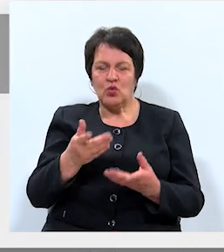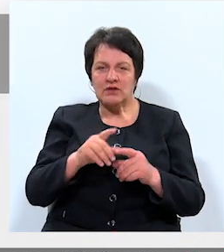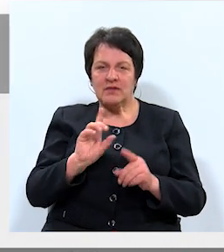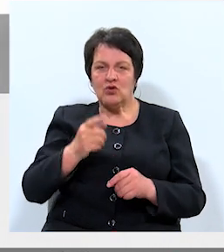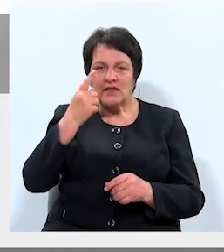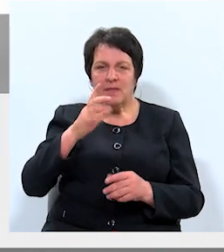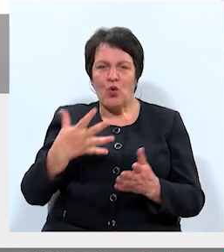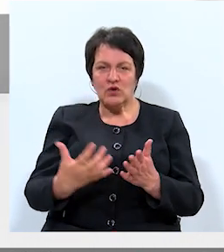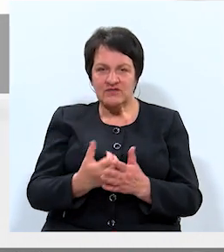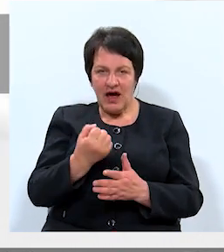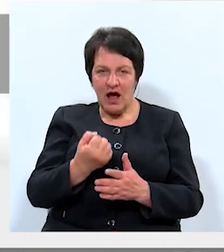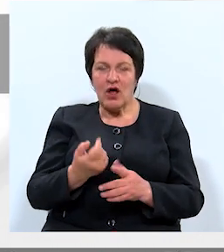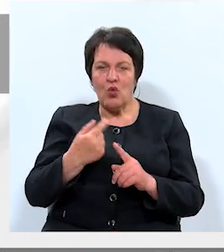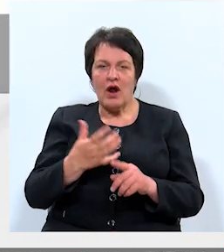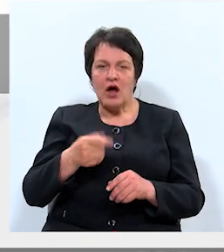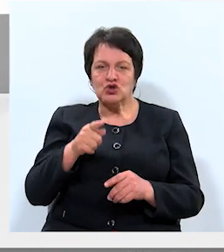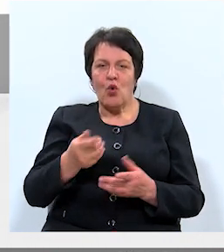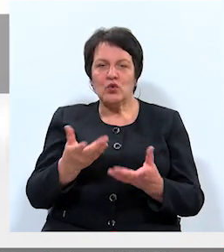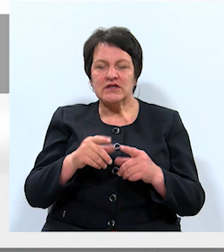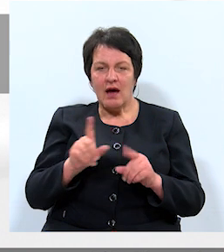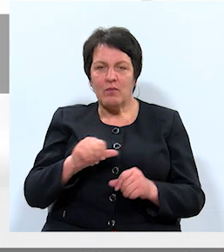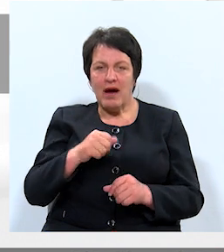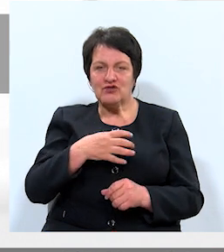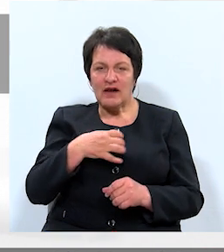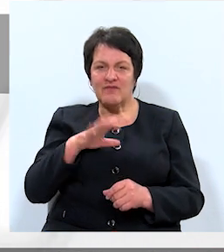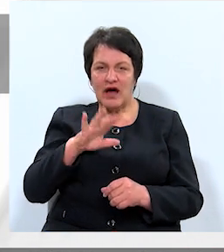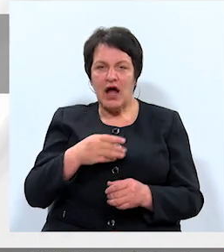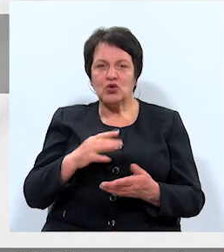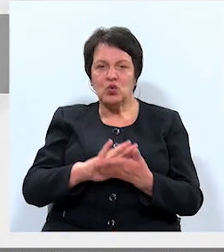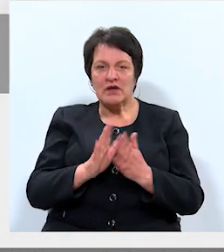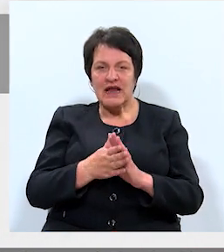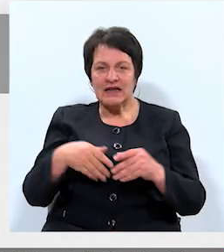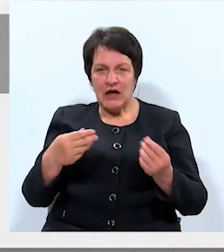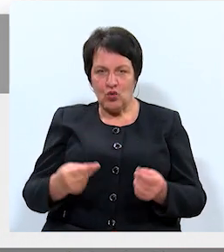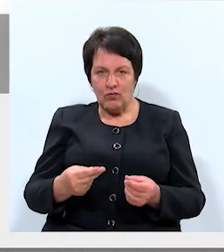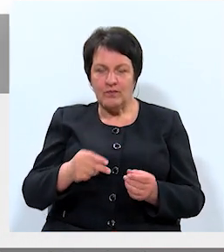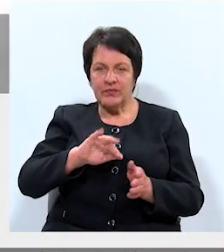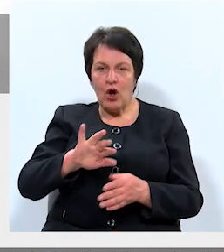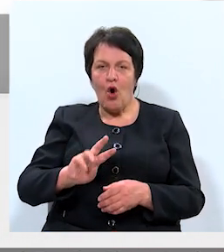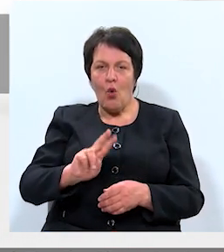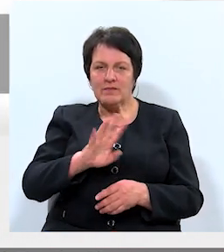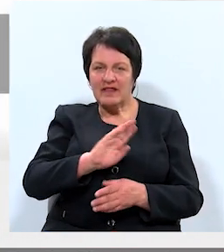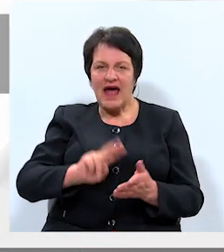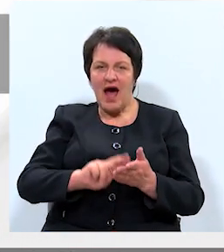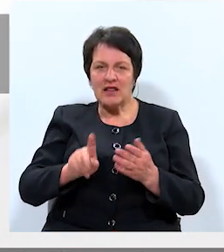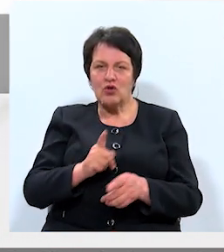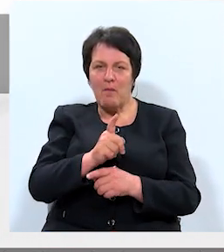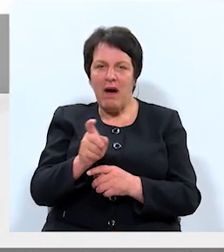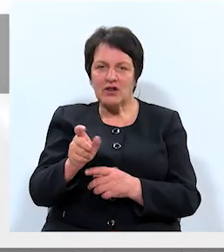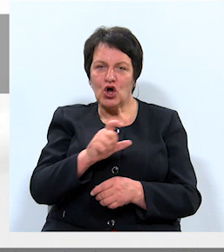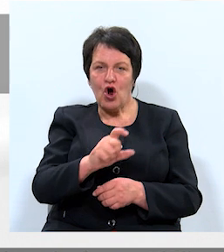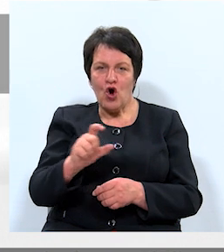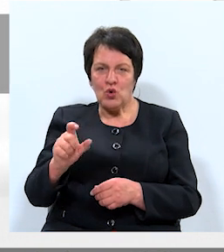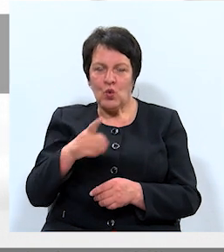Daugavpils pilsētas iepirkumā un ar šo uzņēmumu pašvaldību noslēgt līgumu. Otra lieta ir par neatļautu patronu glabāšanu.